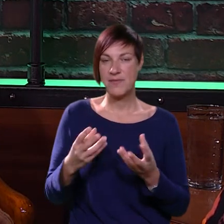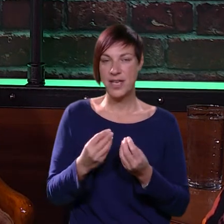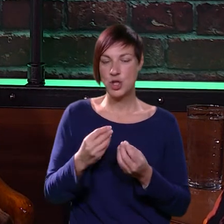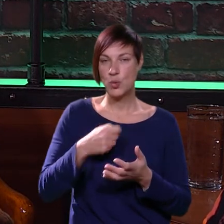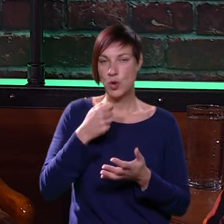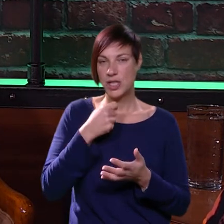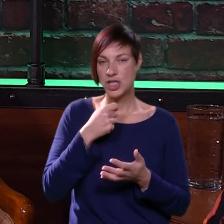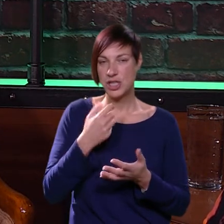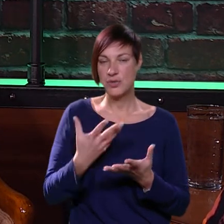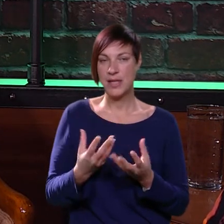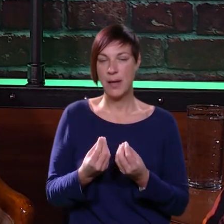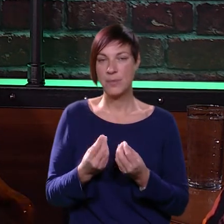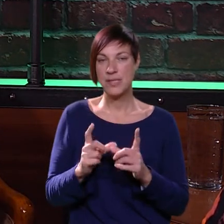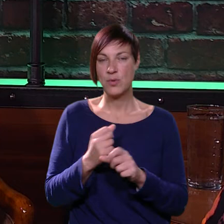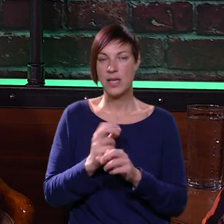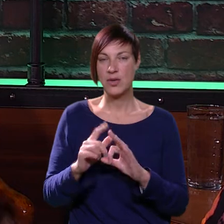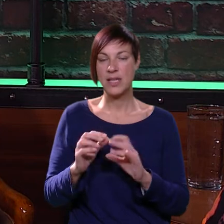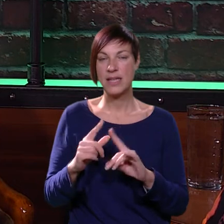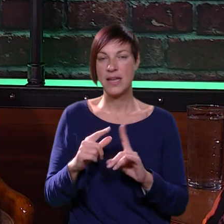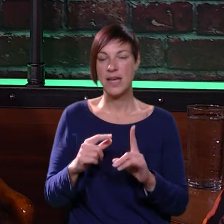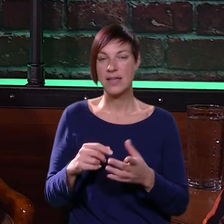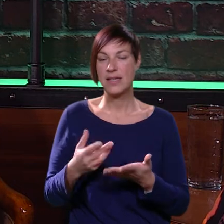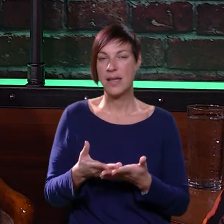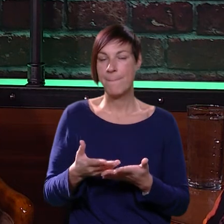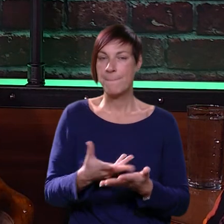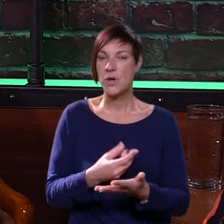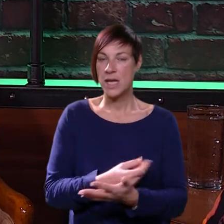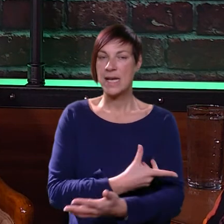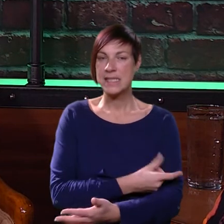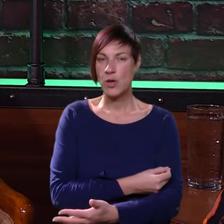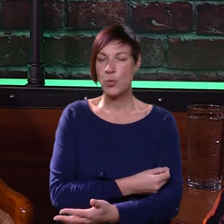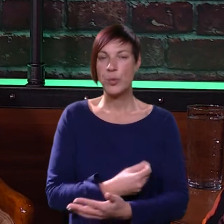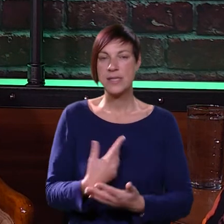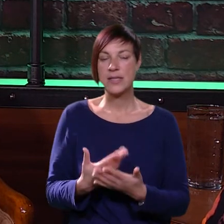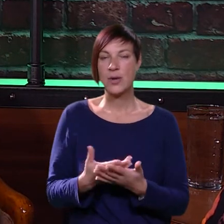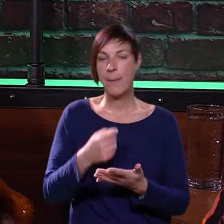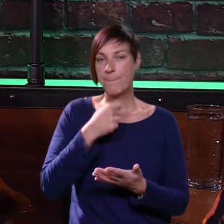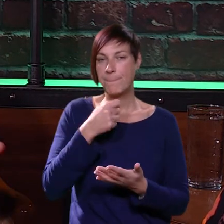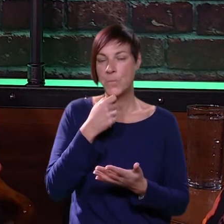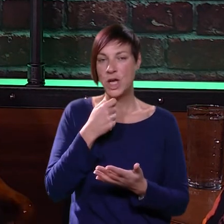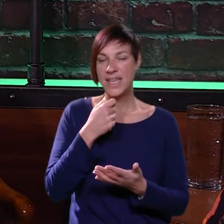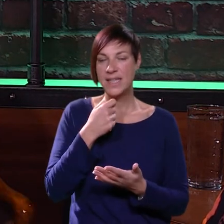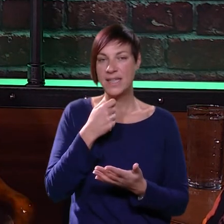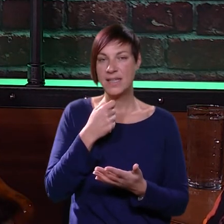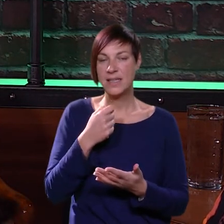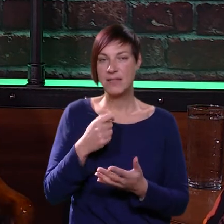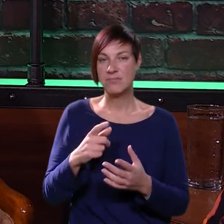trebalo bi pojesti veću količinu, da bi se ti uglikohidroti bojali za ubose inzolinom, to i pojede